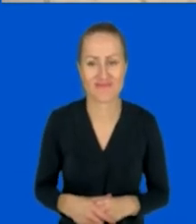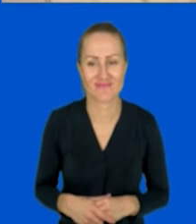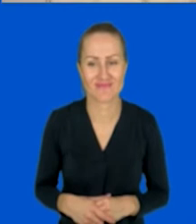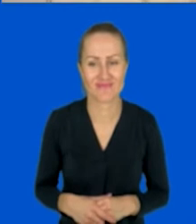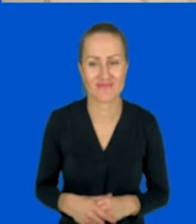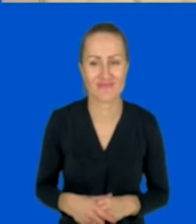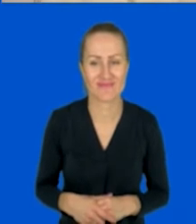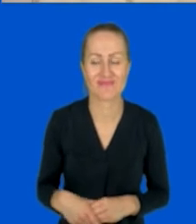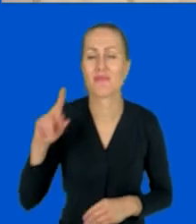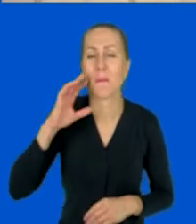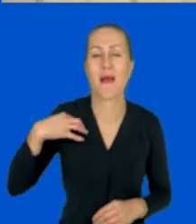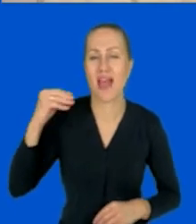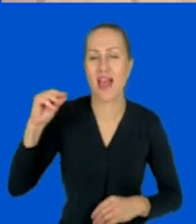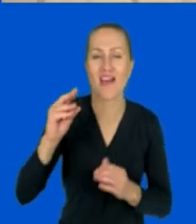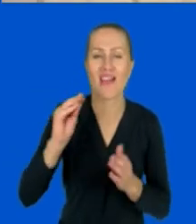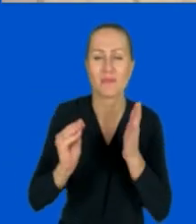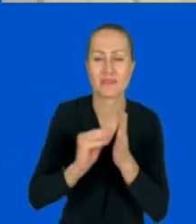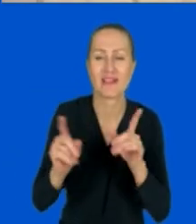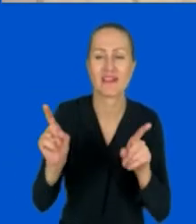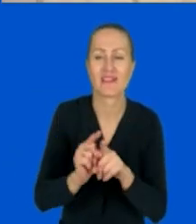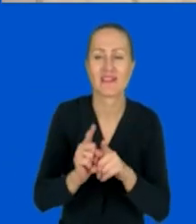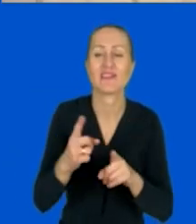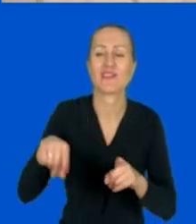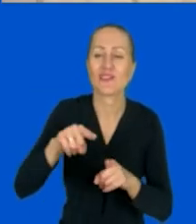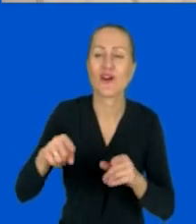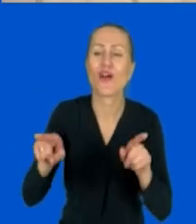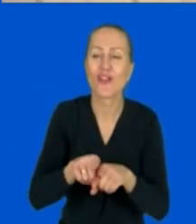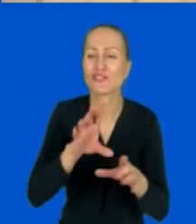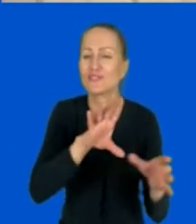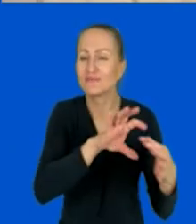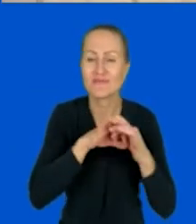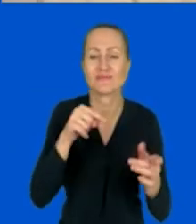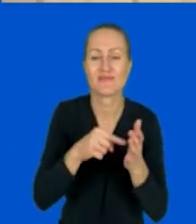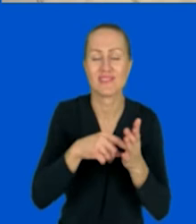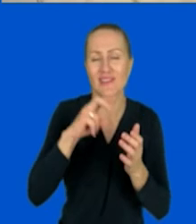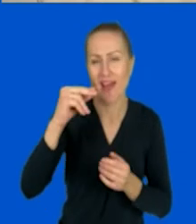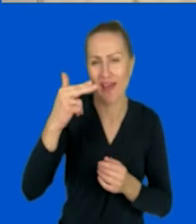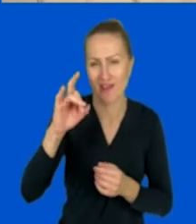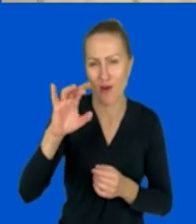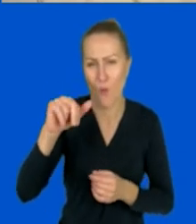Hangout, pani Ewa napisała, tak. Hangout to też narzędzie od Google, z tego co pamiętam.